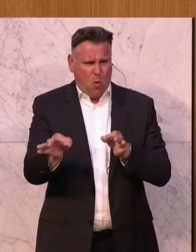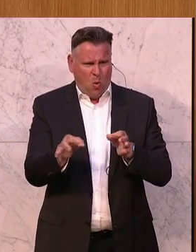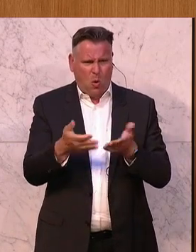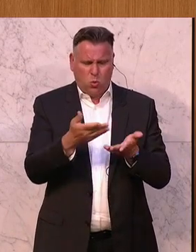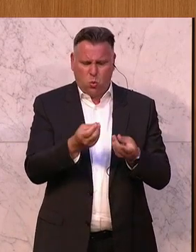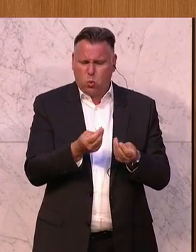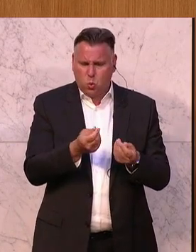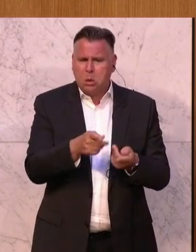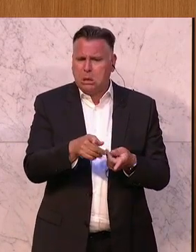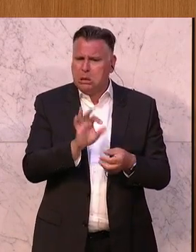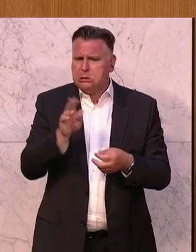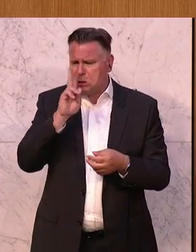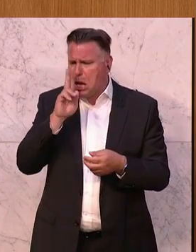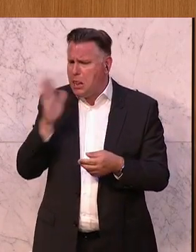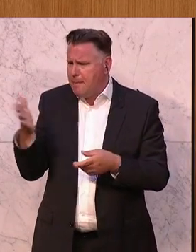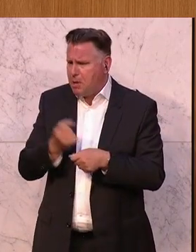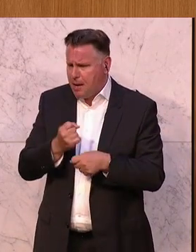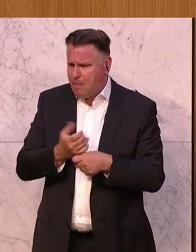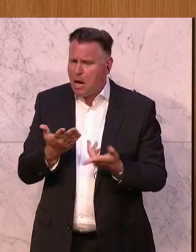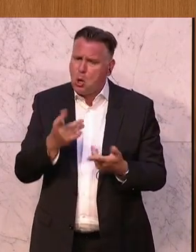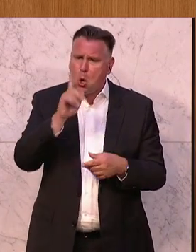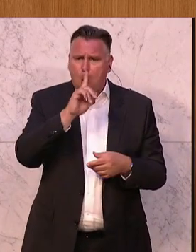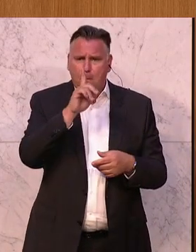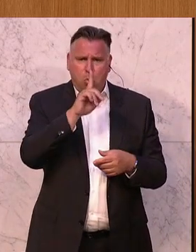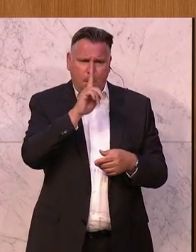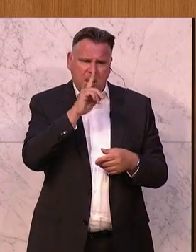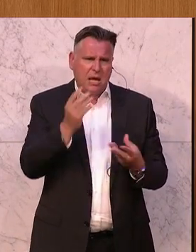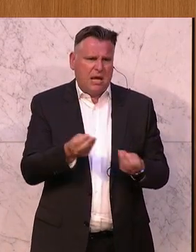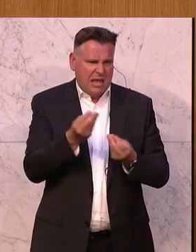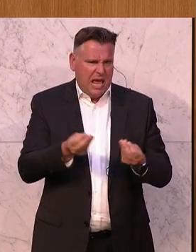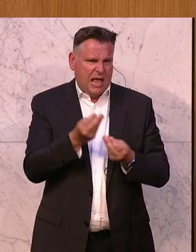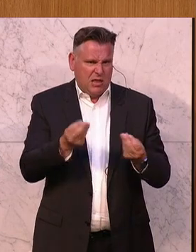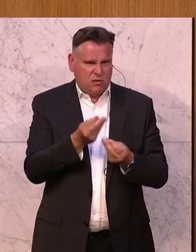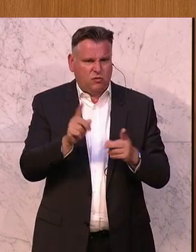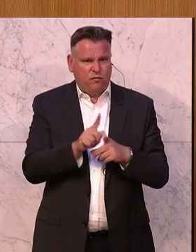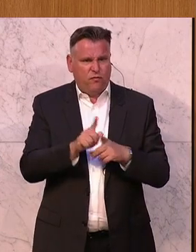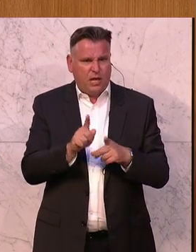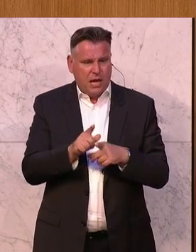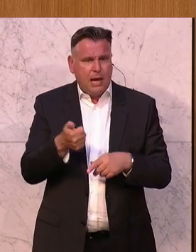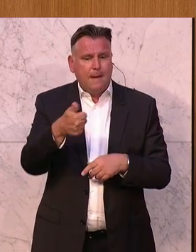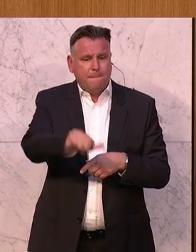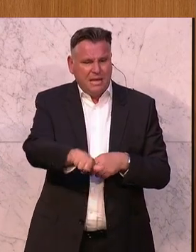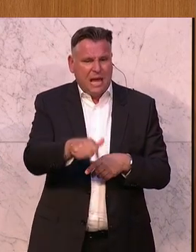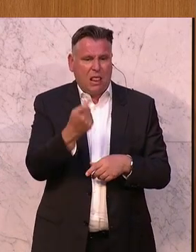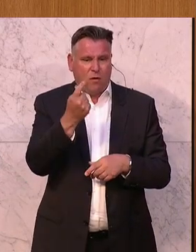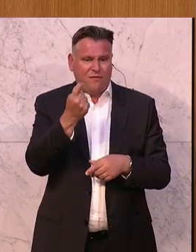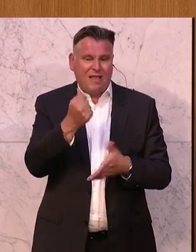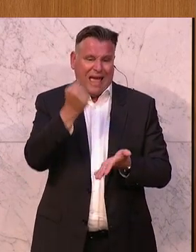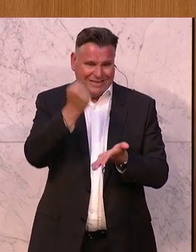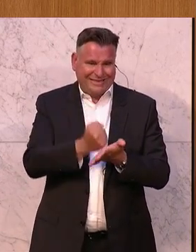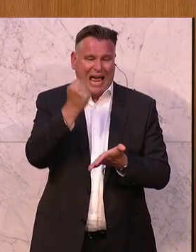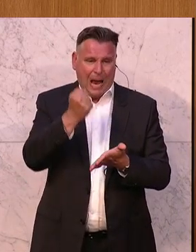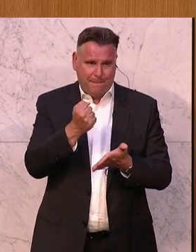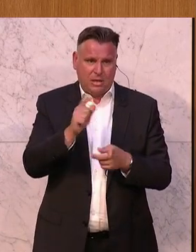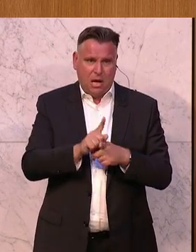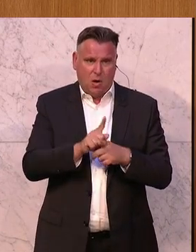ein netter Versuch, probieren wir was aus, sozusagen eine begleitende Beteiligung durch das Finanzamt während dieser Zeit des